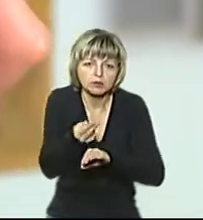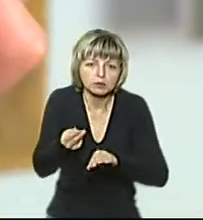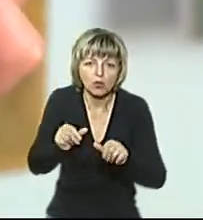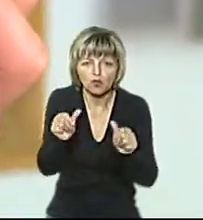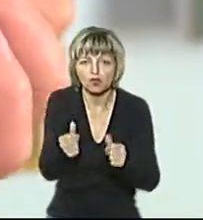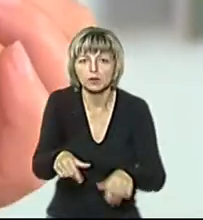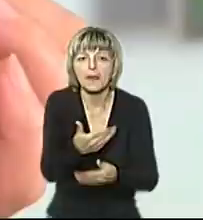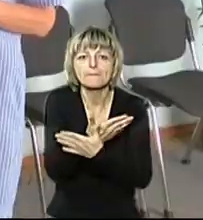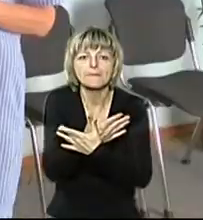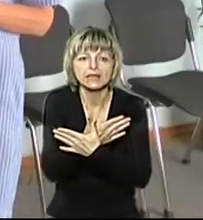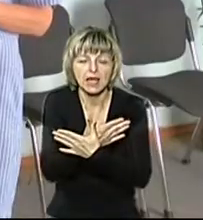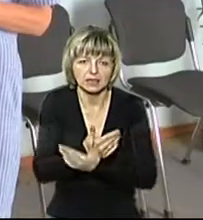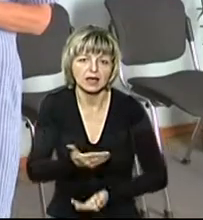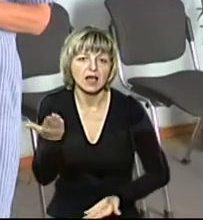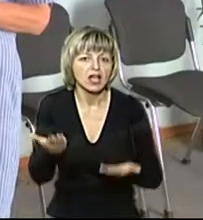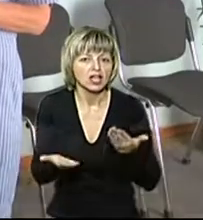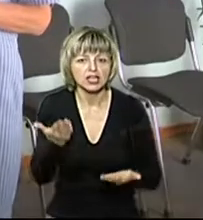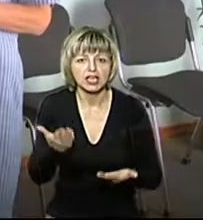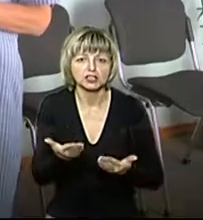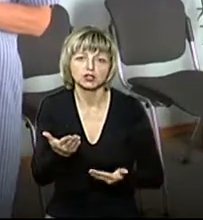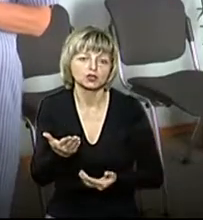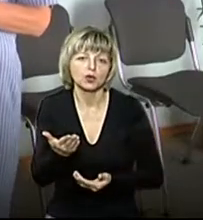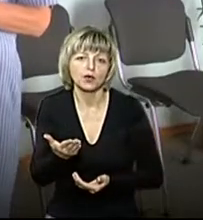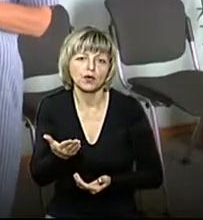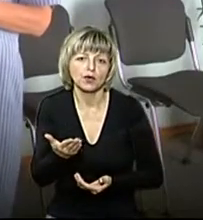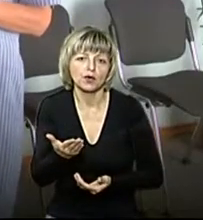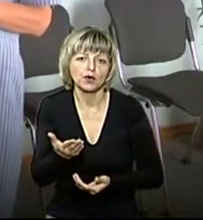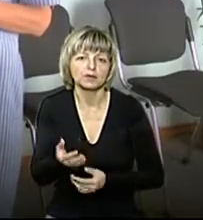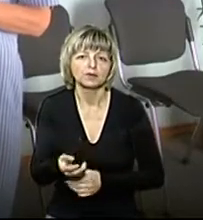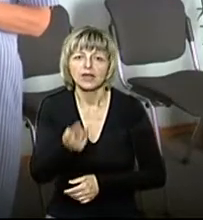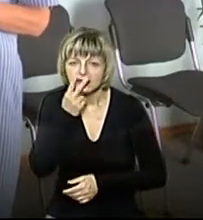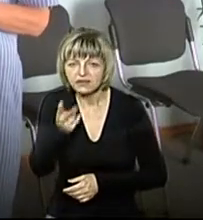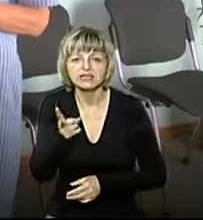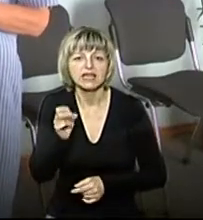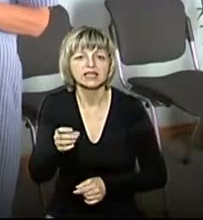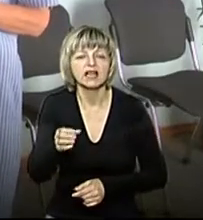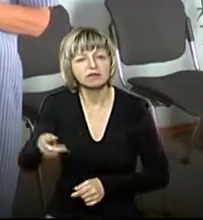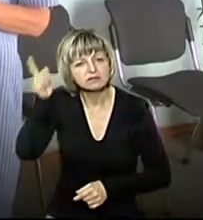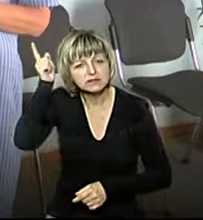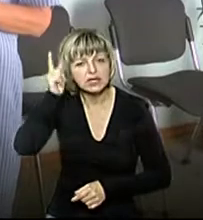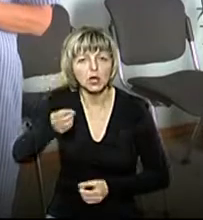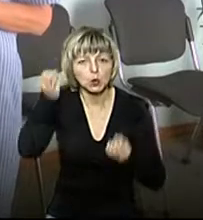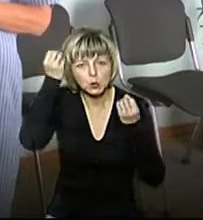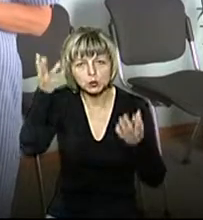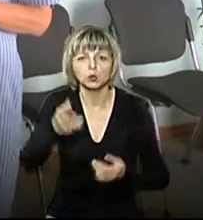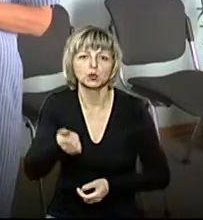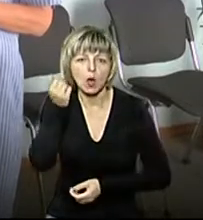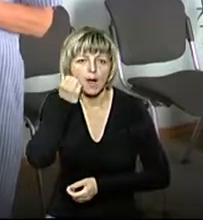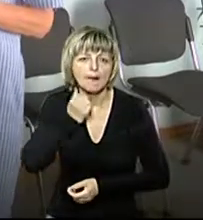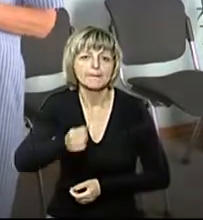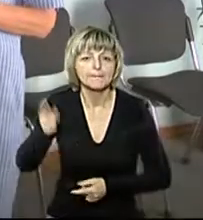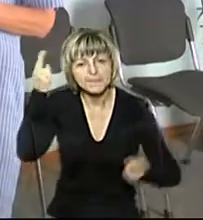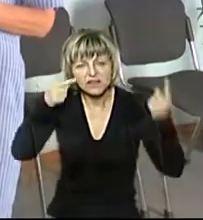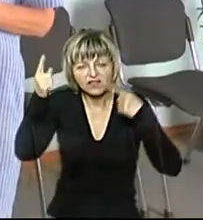у формі метелика. Якщо відштовхуватись від слов'янської культури, міфології, традиції, то